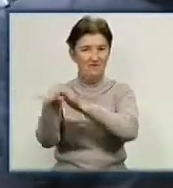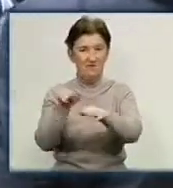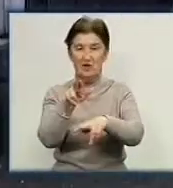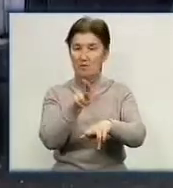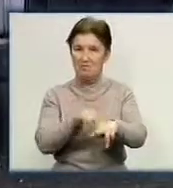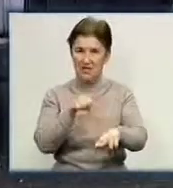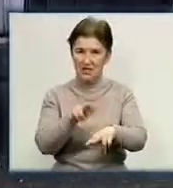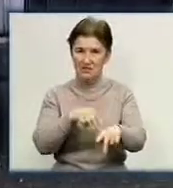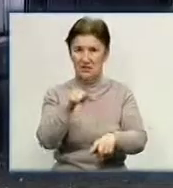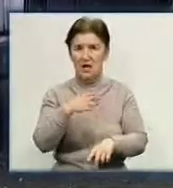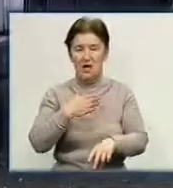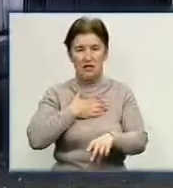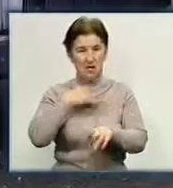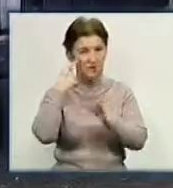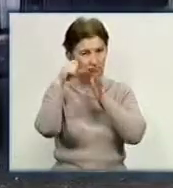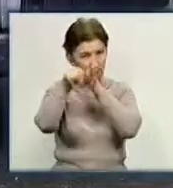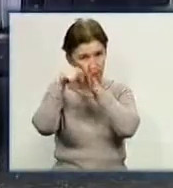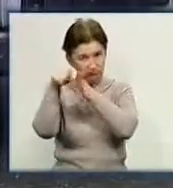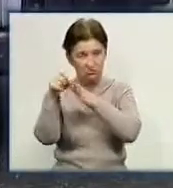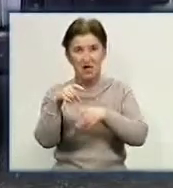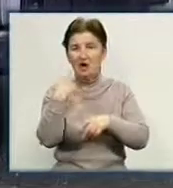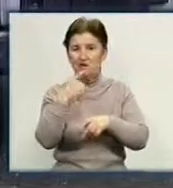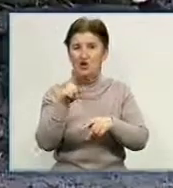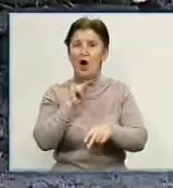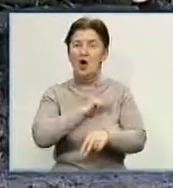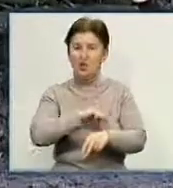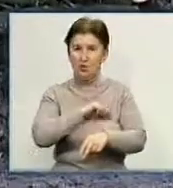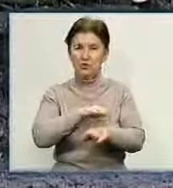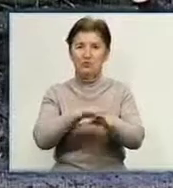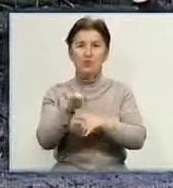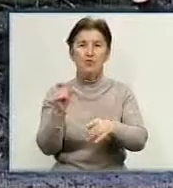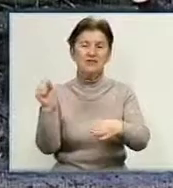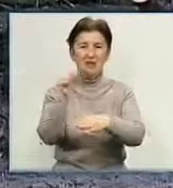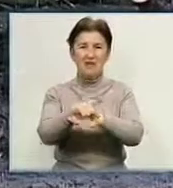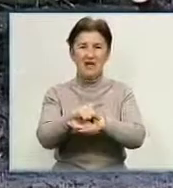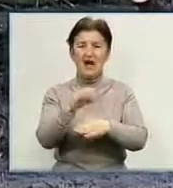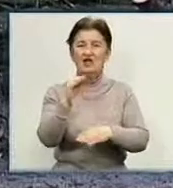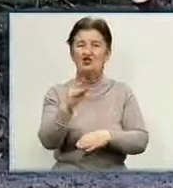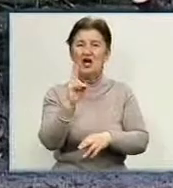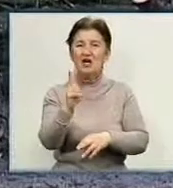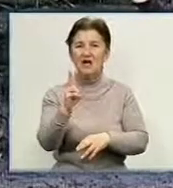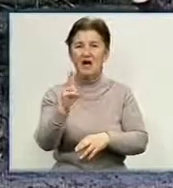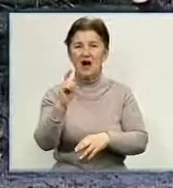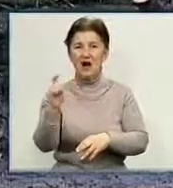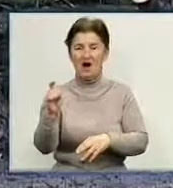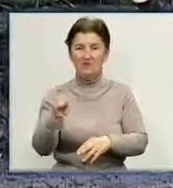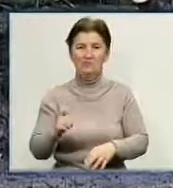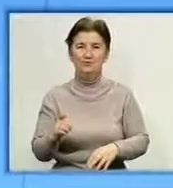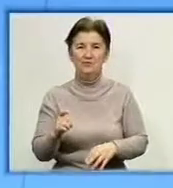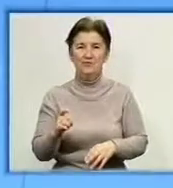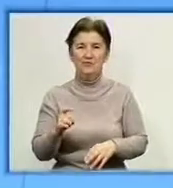тресті. Наші знімальні групи повідомили, що роботи проводять на замовлення управління житлово-комунального господарства міськради.